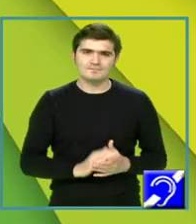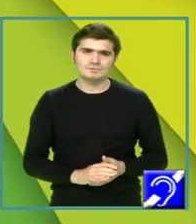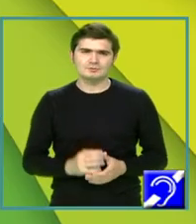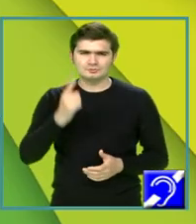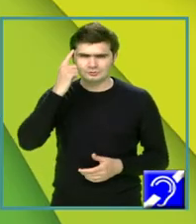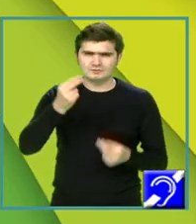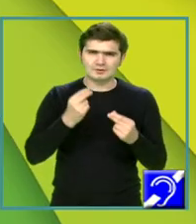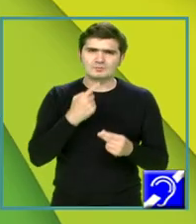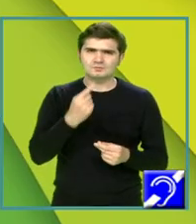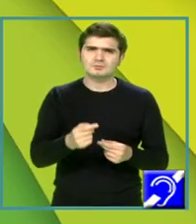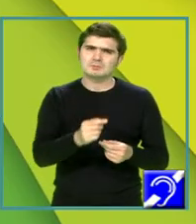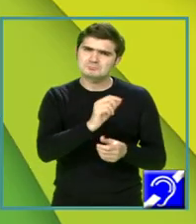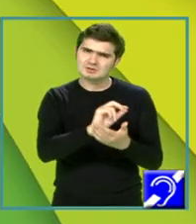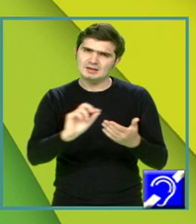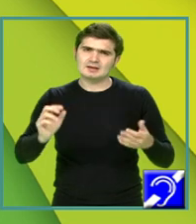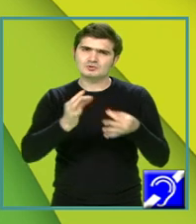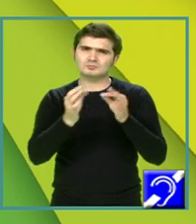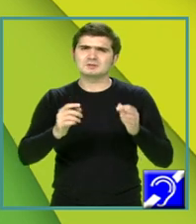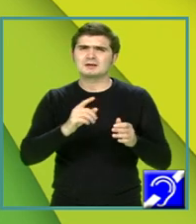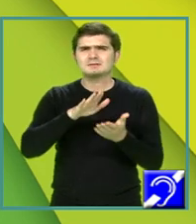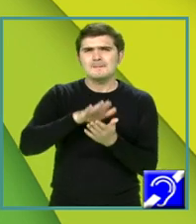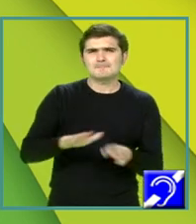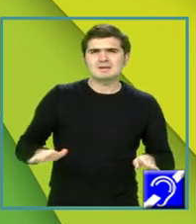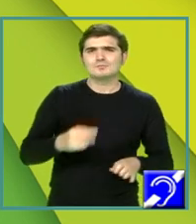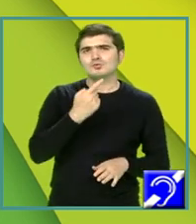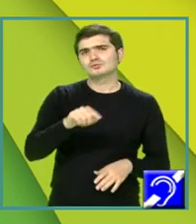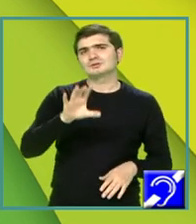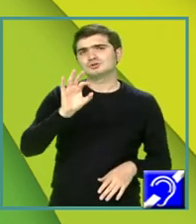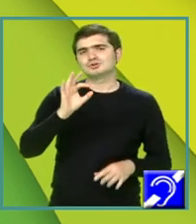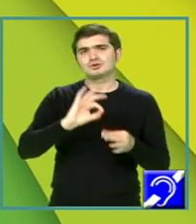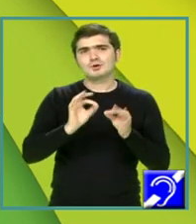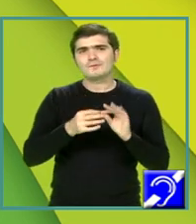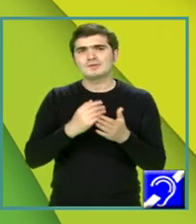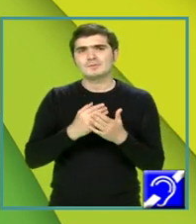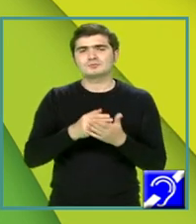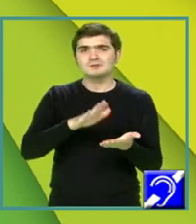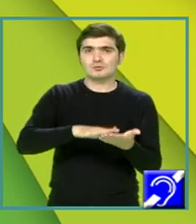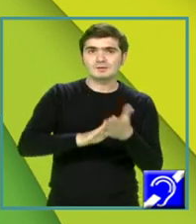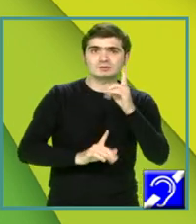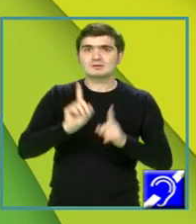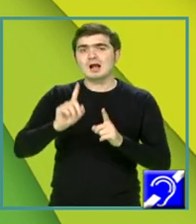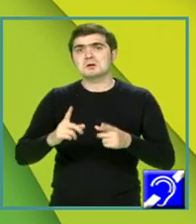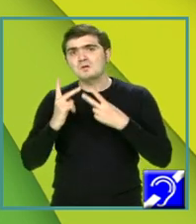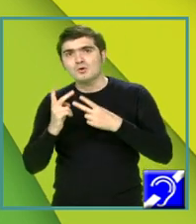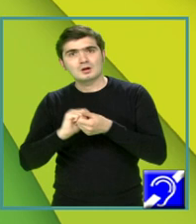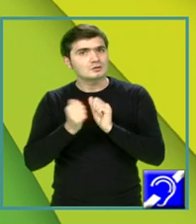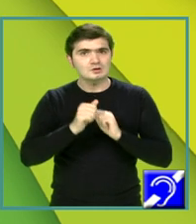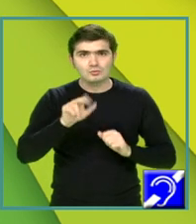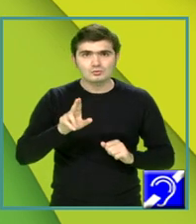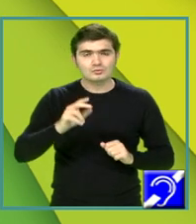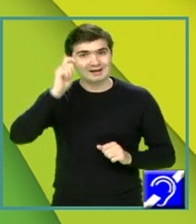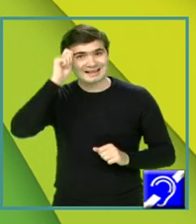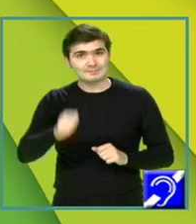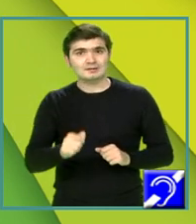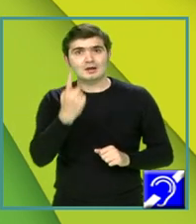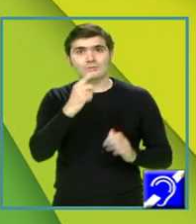cerința redactează un text de minimum 150 de cuvinte în care să argumentez, dacă este importantă sau nu, respectarea unei metode